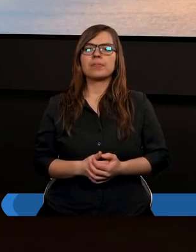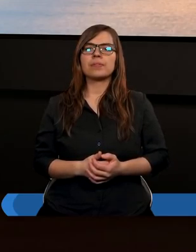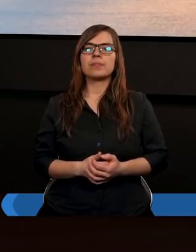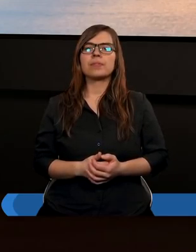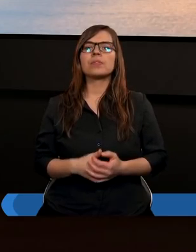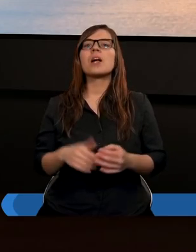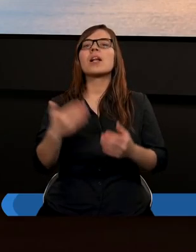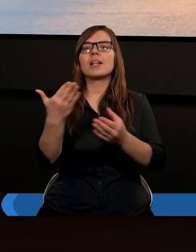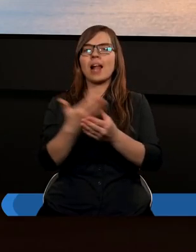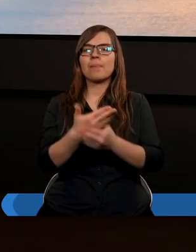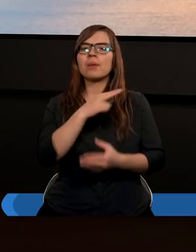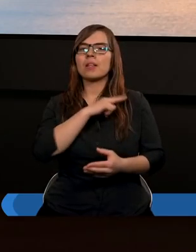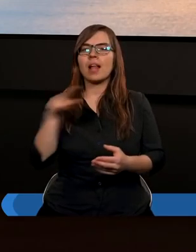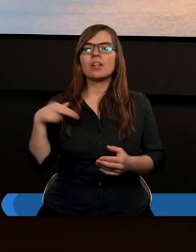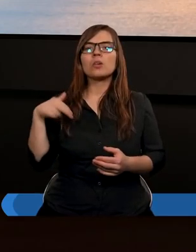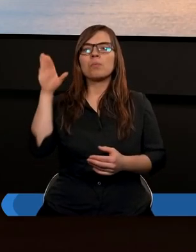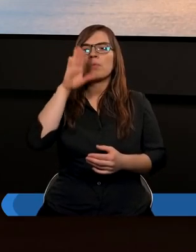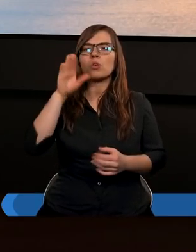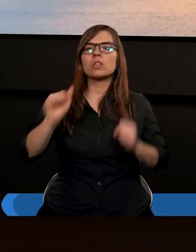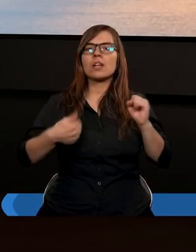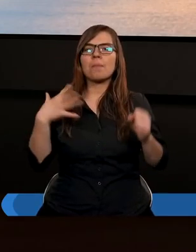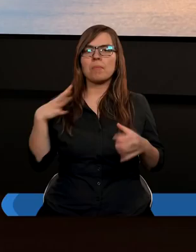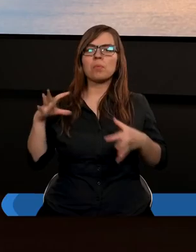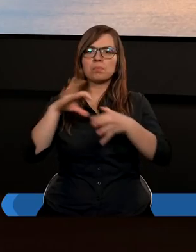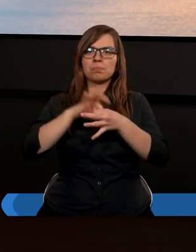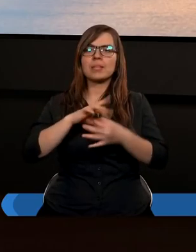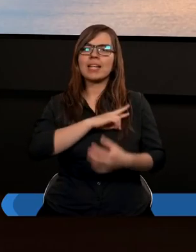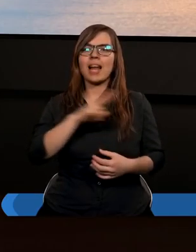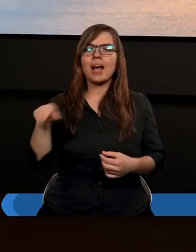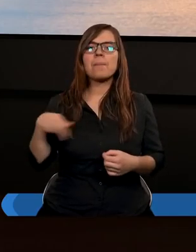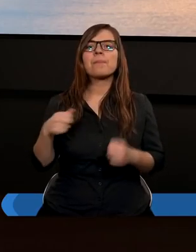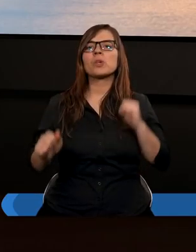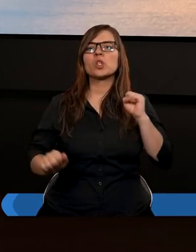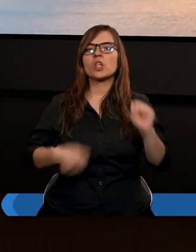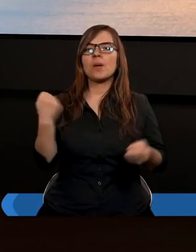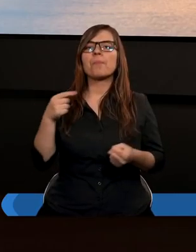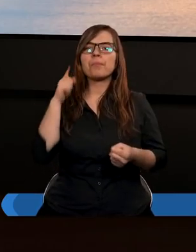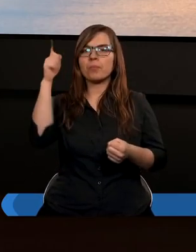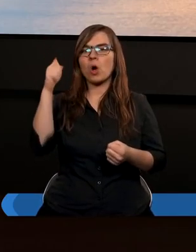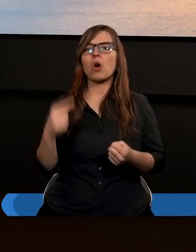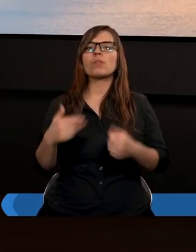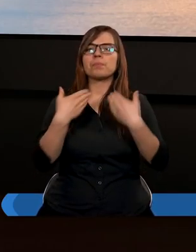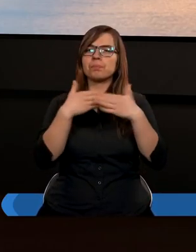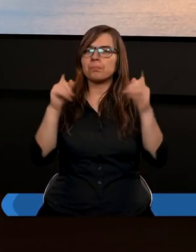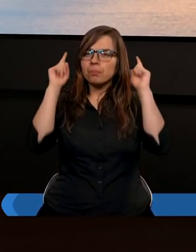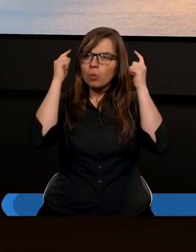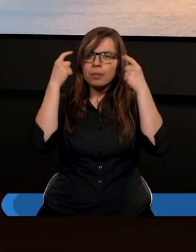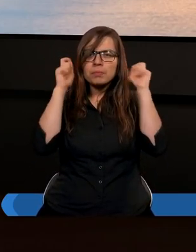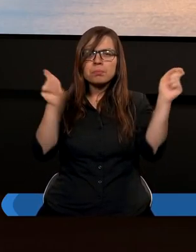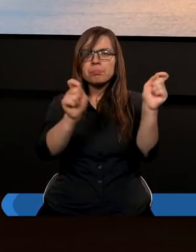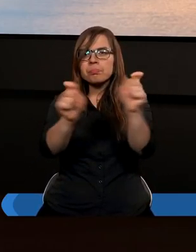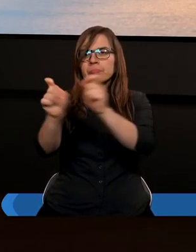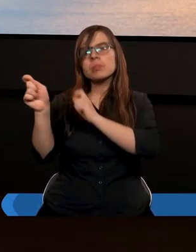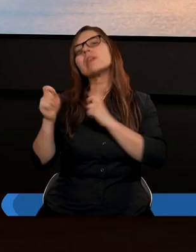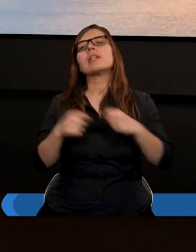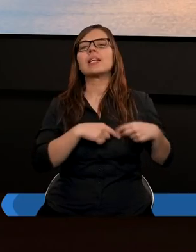Zapraszamy naszego Boga, żeby był z nami, żeby On otwierał nasze umysły i